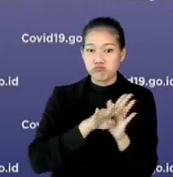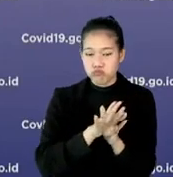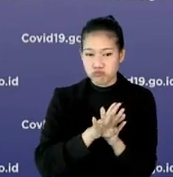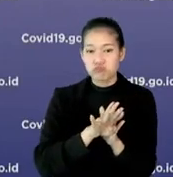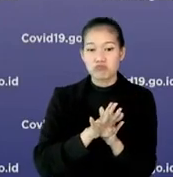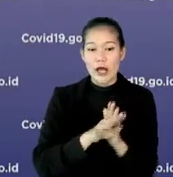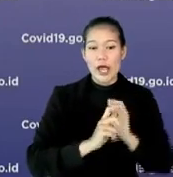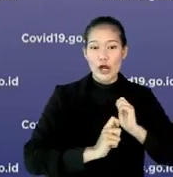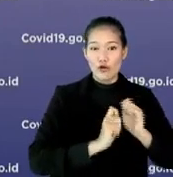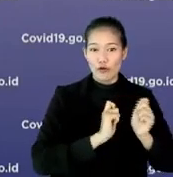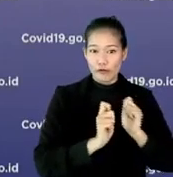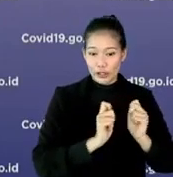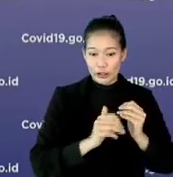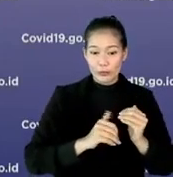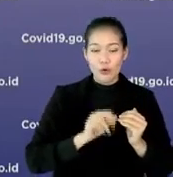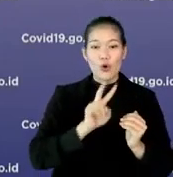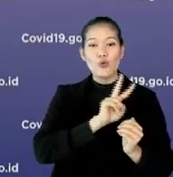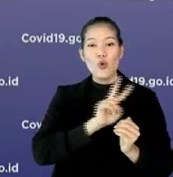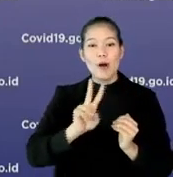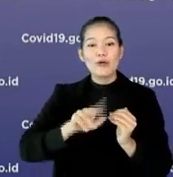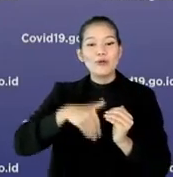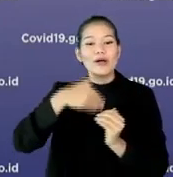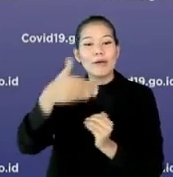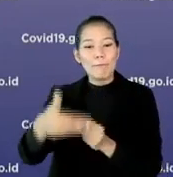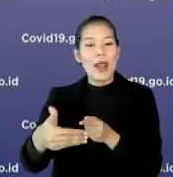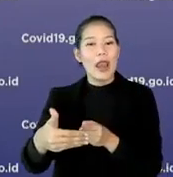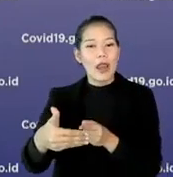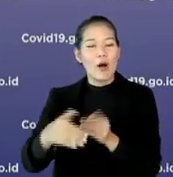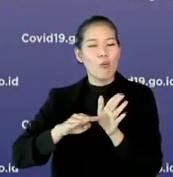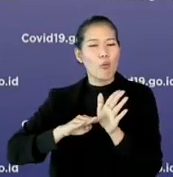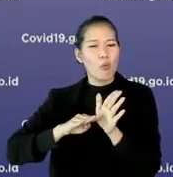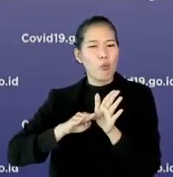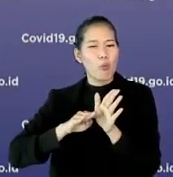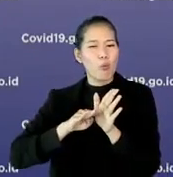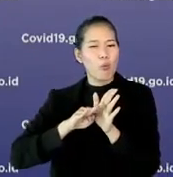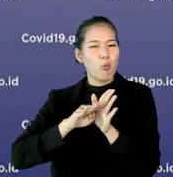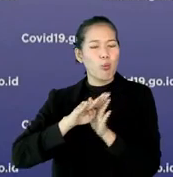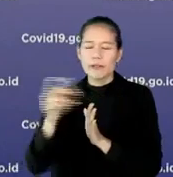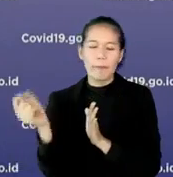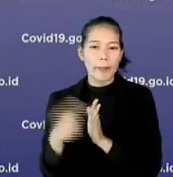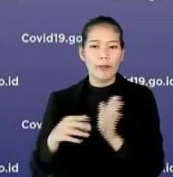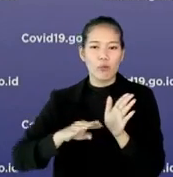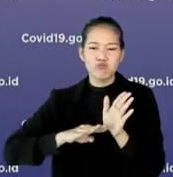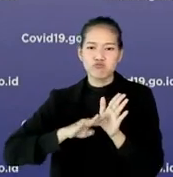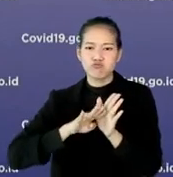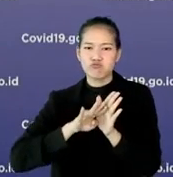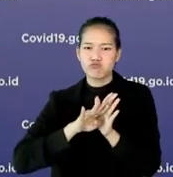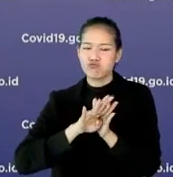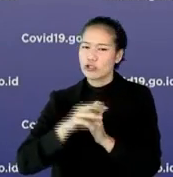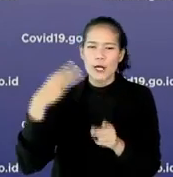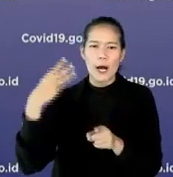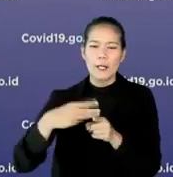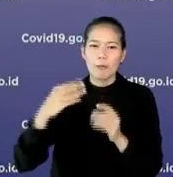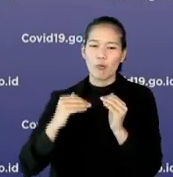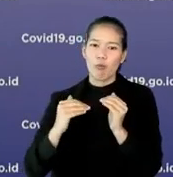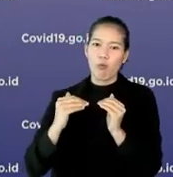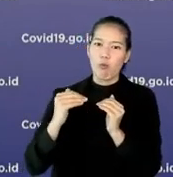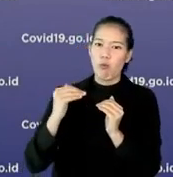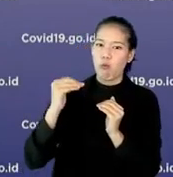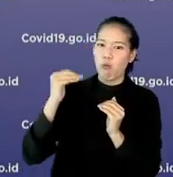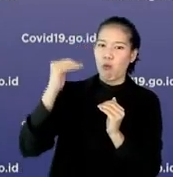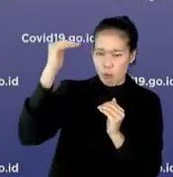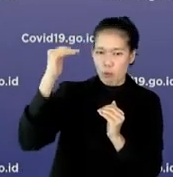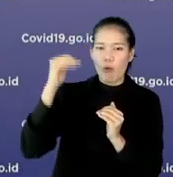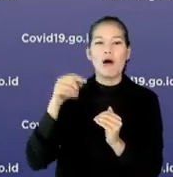pas kalimur Idul Fitri. Dan terus menanjak dengan kecepatan yang sangat tinggi gitu ya. Naiknya 3 kali lipat dibandingkan dengan